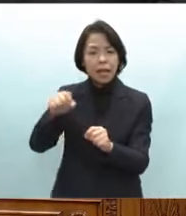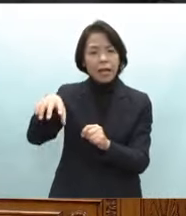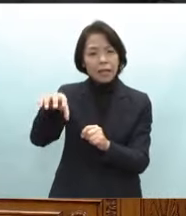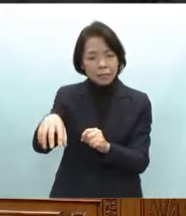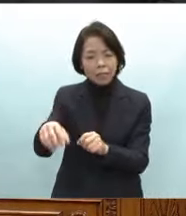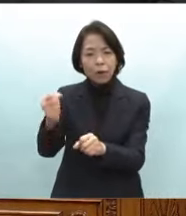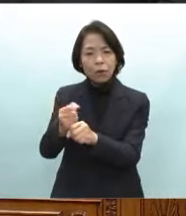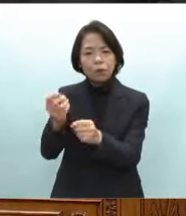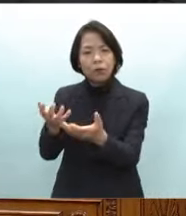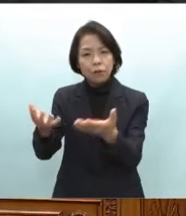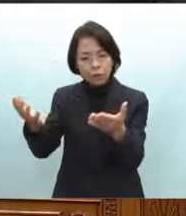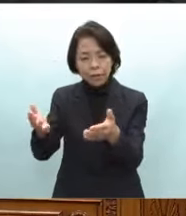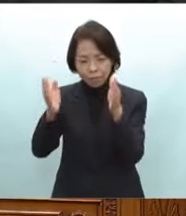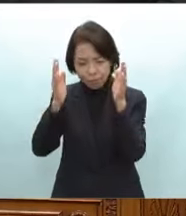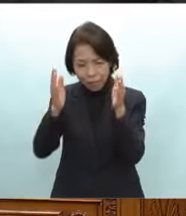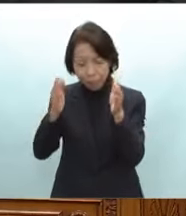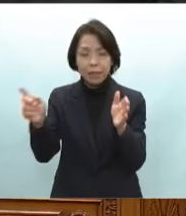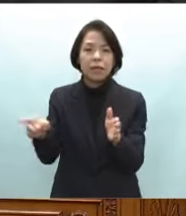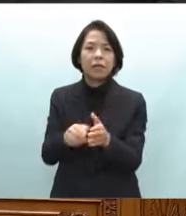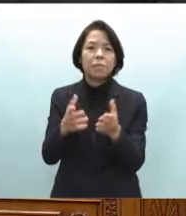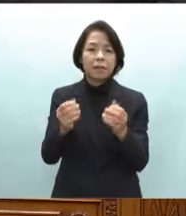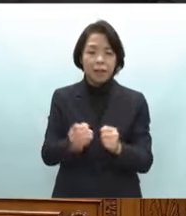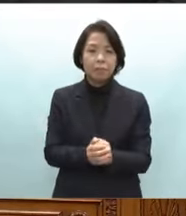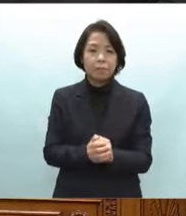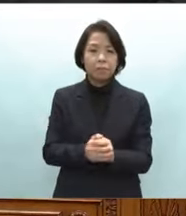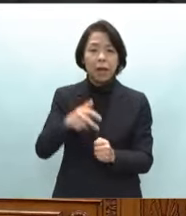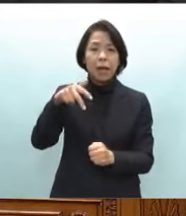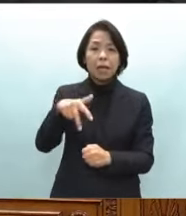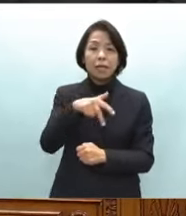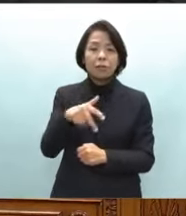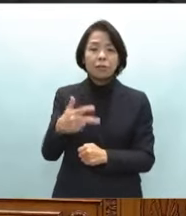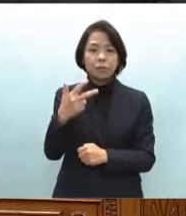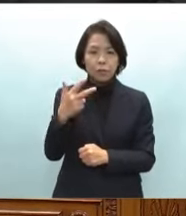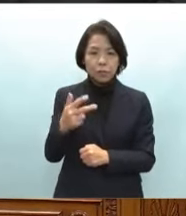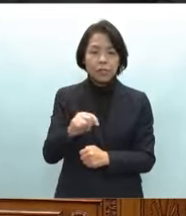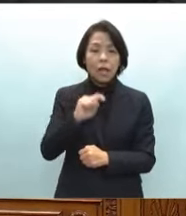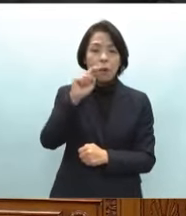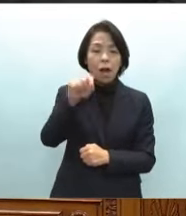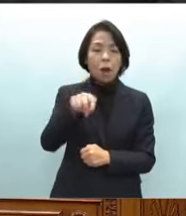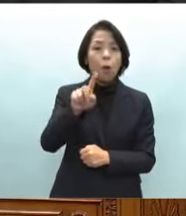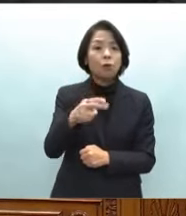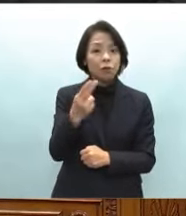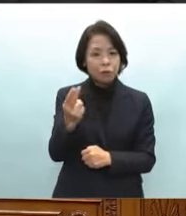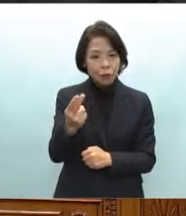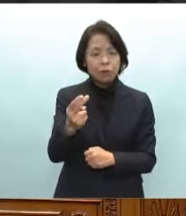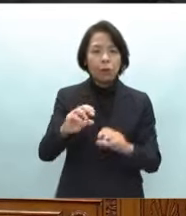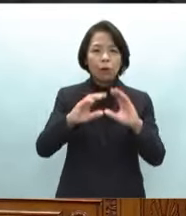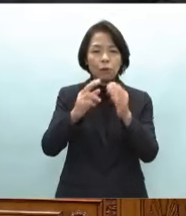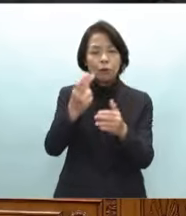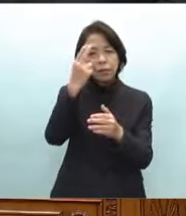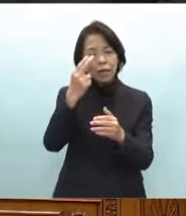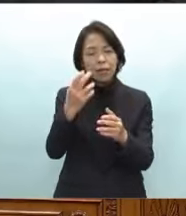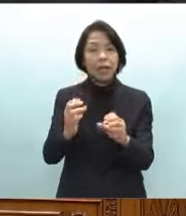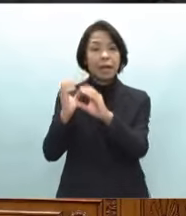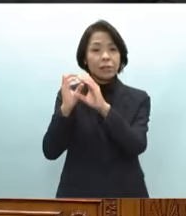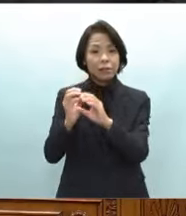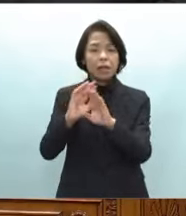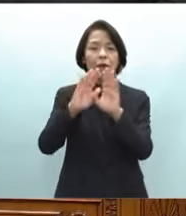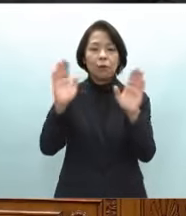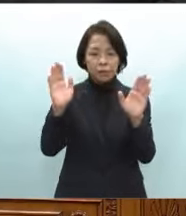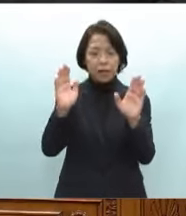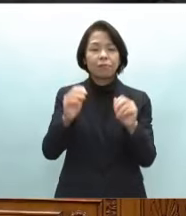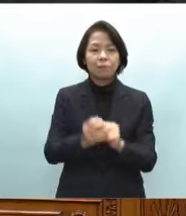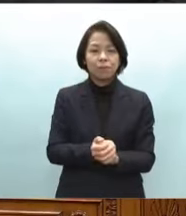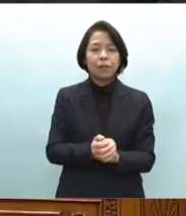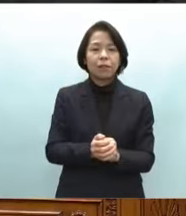命に努めてきました例えば鈴市では奥野党国際芸術祭を開きまた使われなくなった小学校